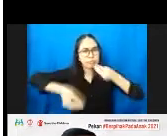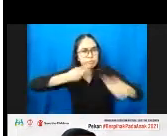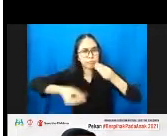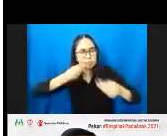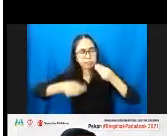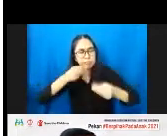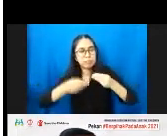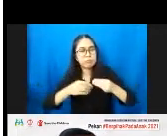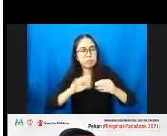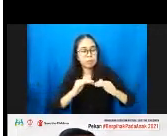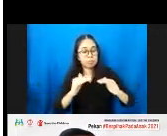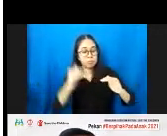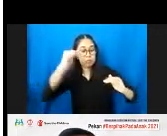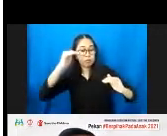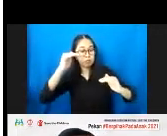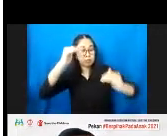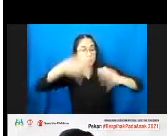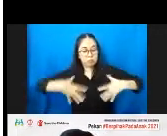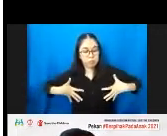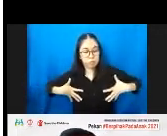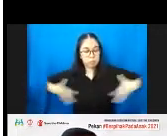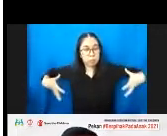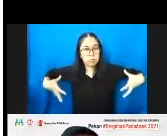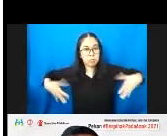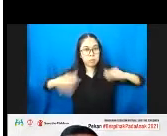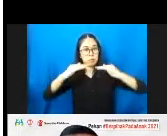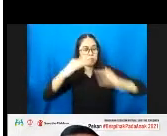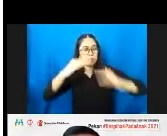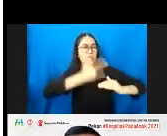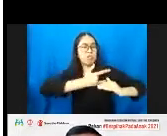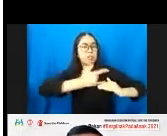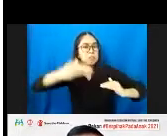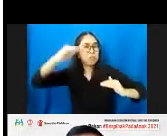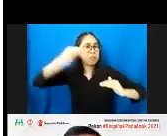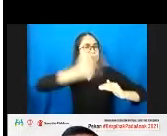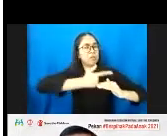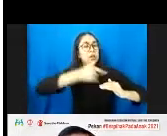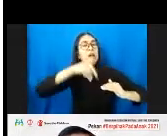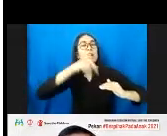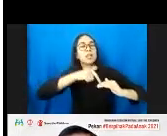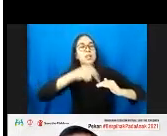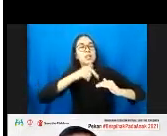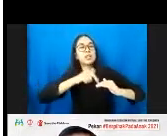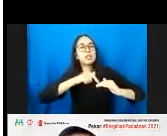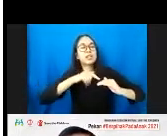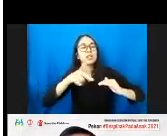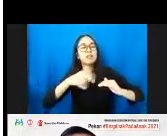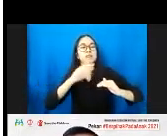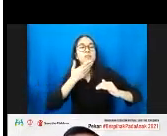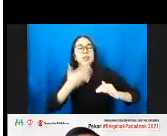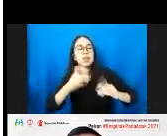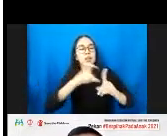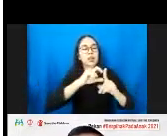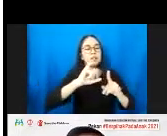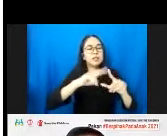pendek, membesar badannya, gemuk pendek, dan ini yang biasanya sangat rawan, itu jatuh pada diabetes, obisitas,